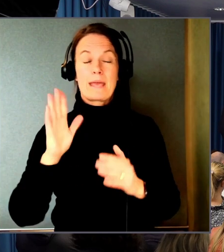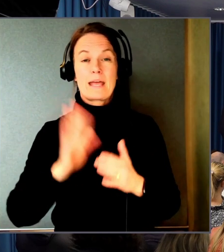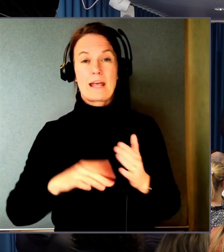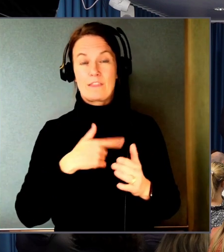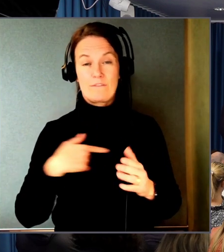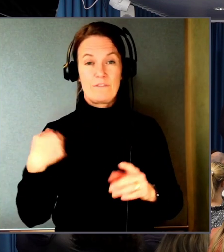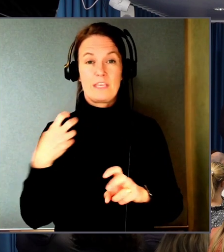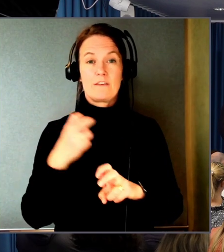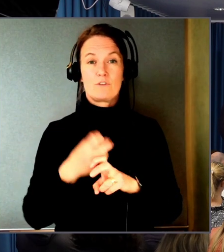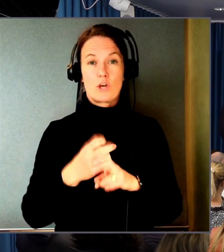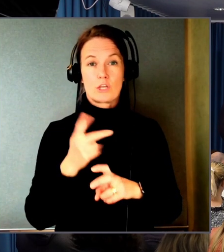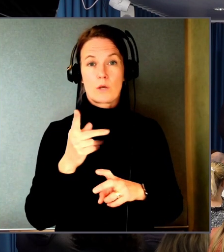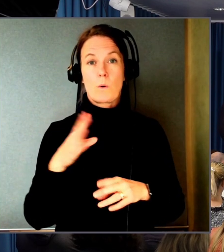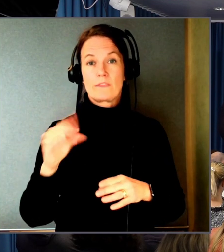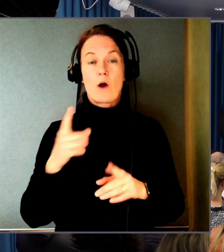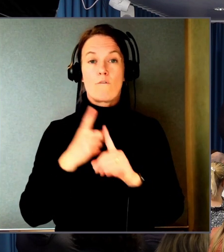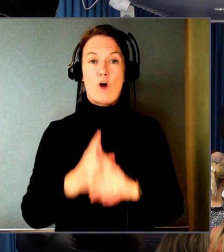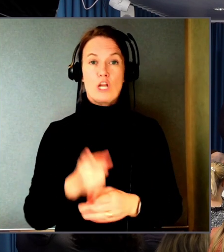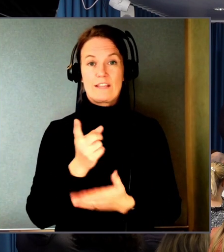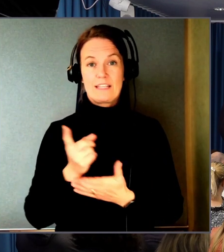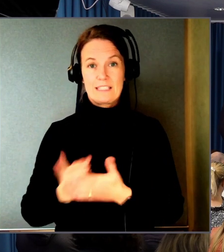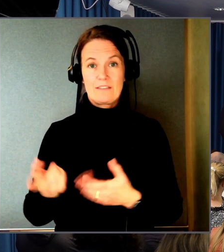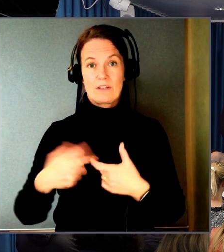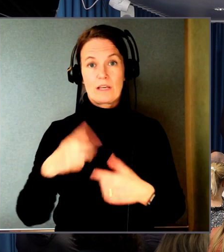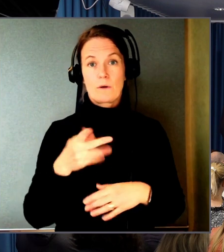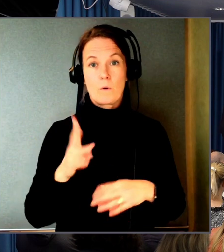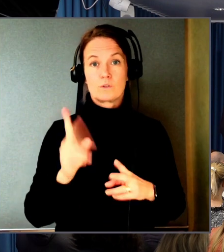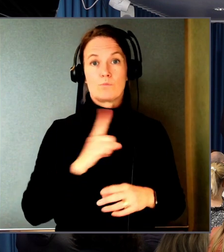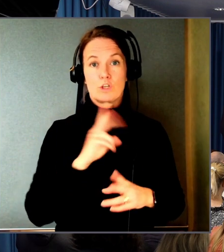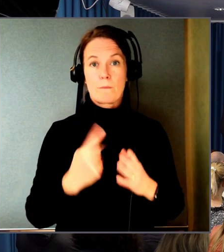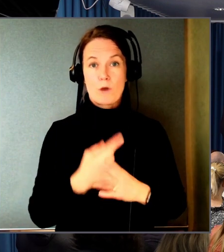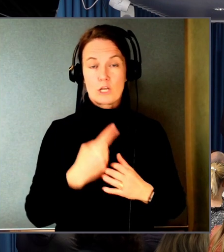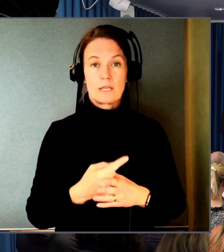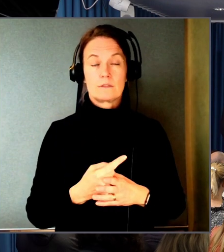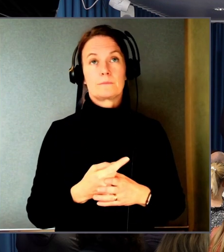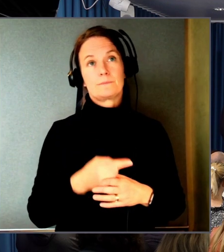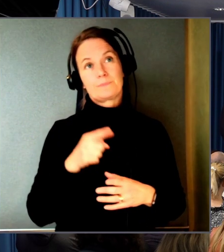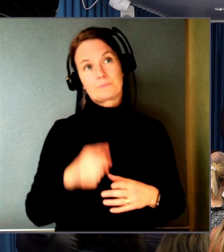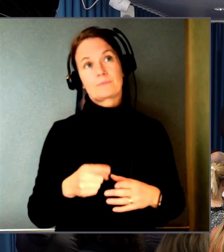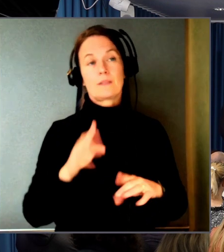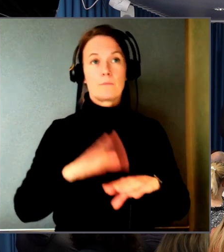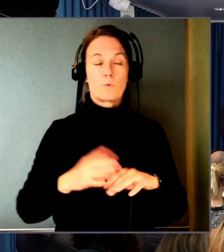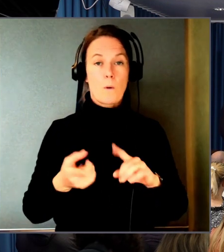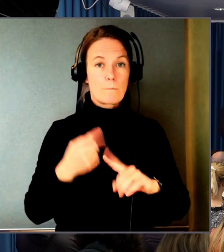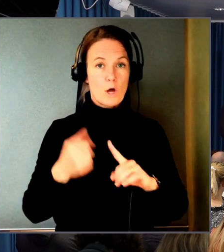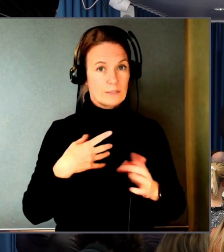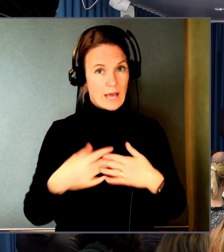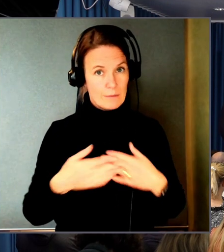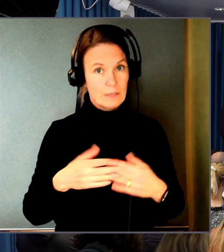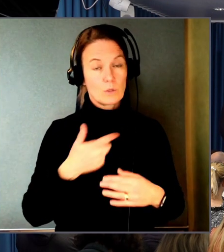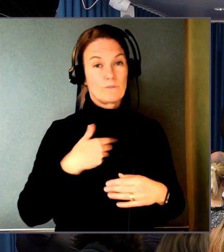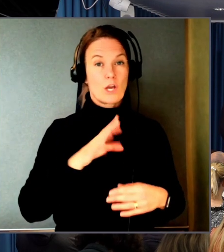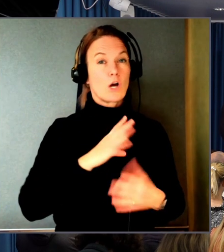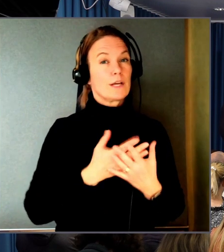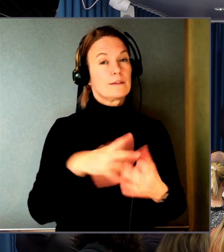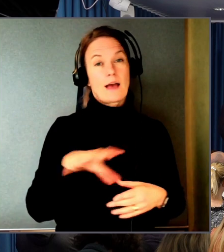direktiven i koden. Såväl som möjligt. det här är ju ett påbörjat arbete. Och vi har kanske inte alla